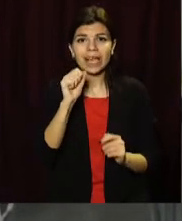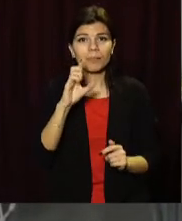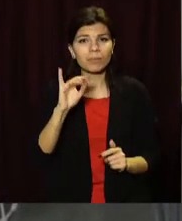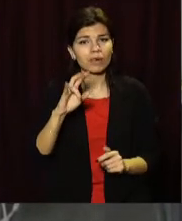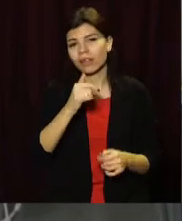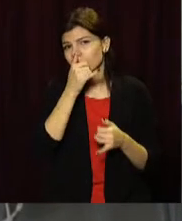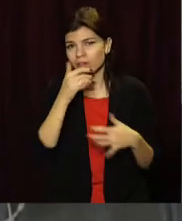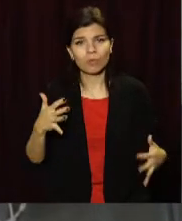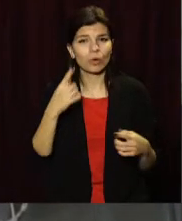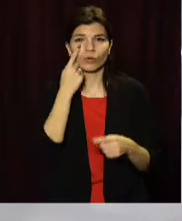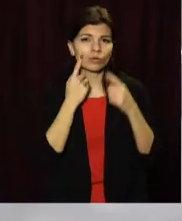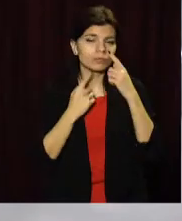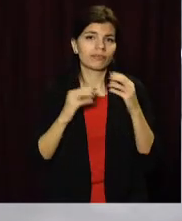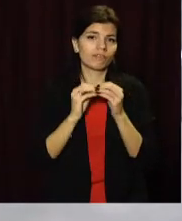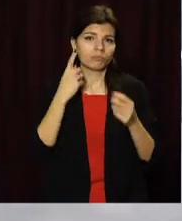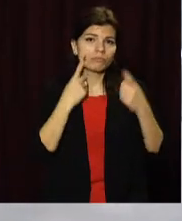не може стримати сліз.